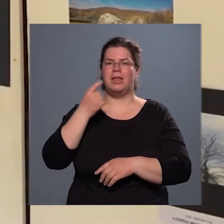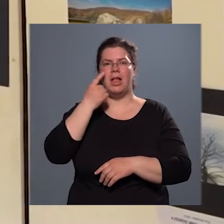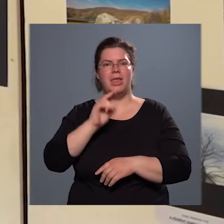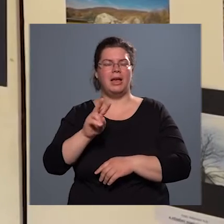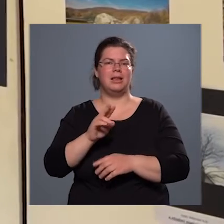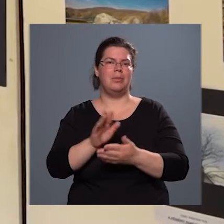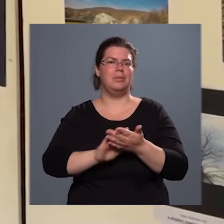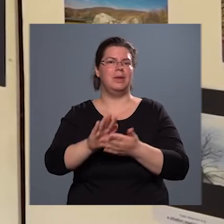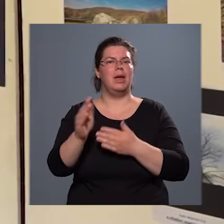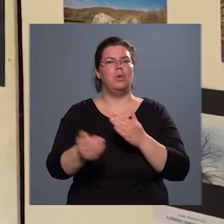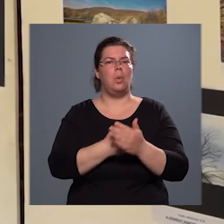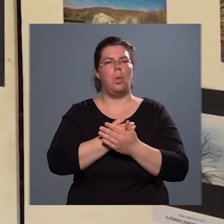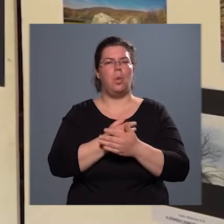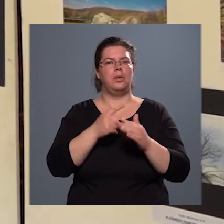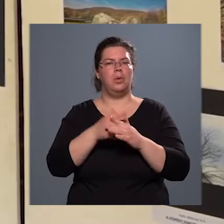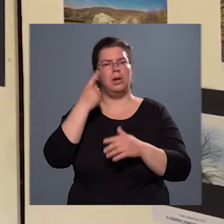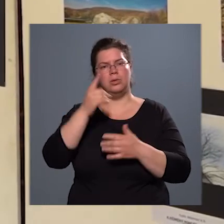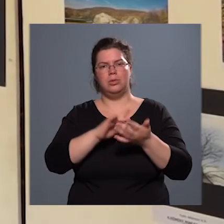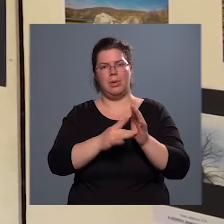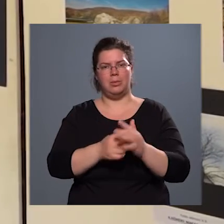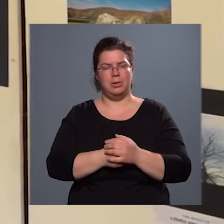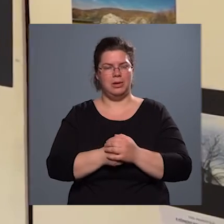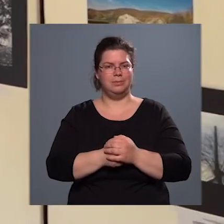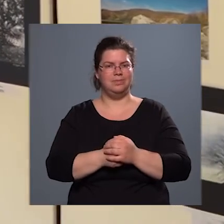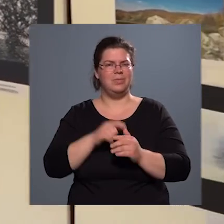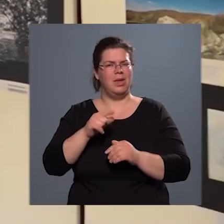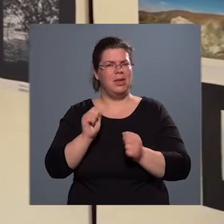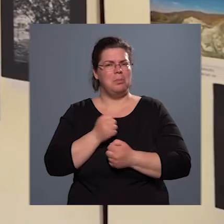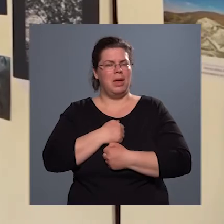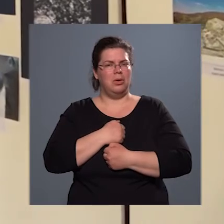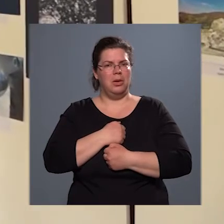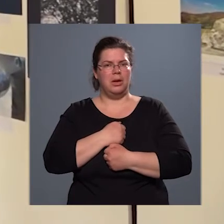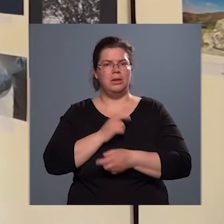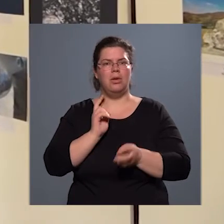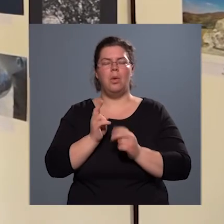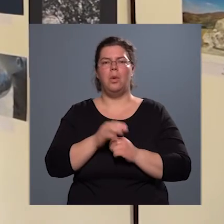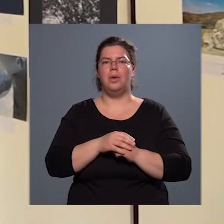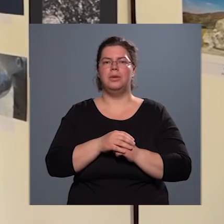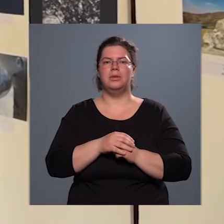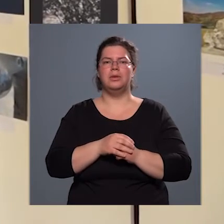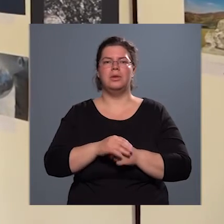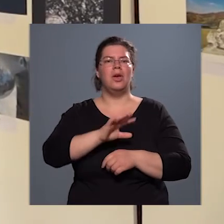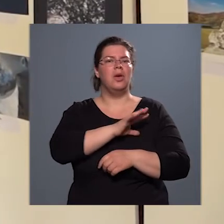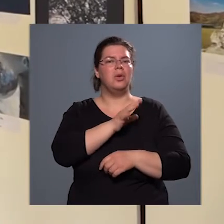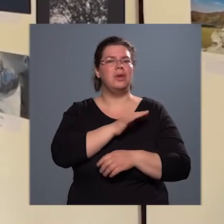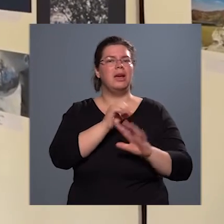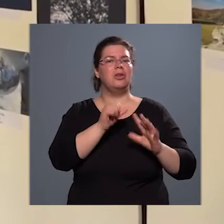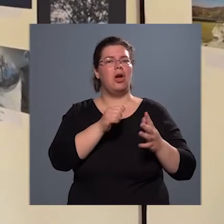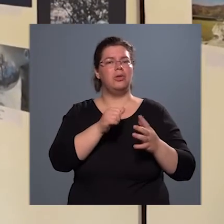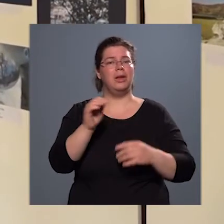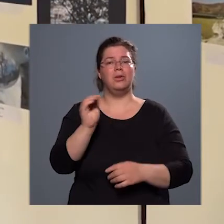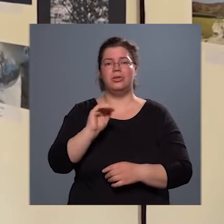vajon megmutatni, vagy fölhívni a figyelmünket? Az a meghökkentő, hogy ötödikes, hatodikos gyerekek